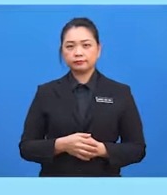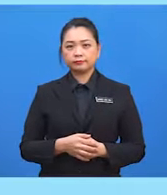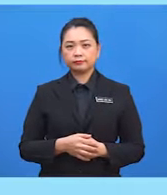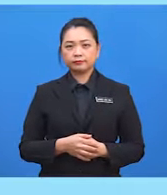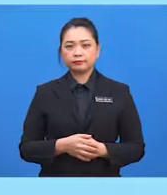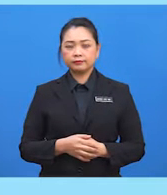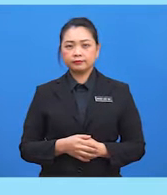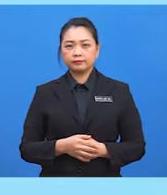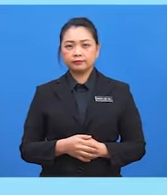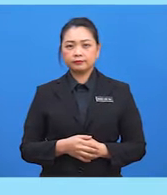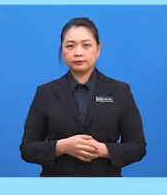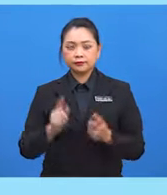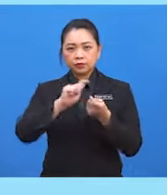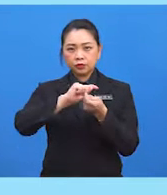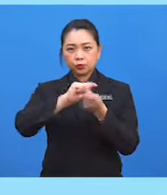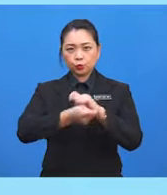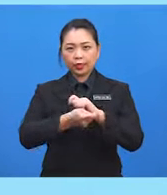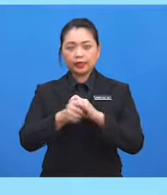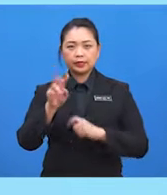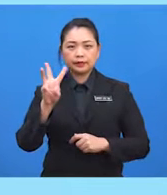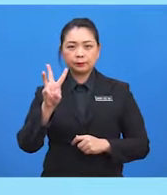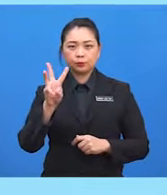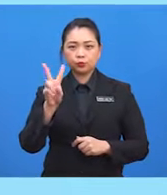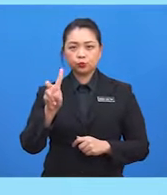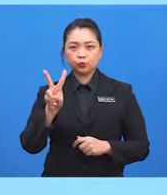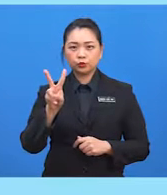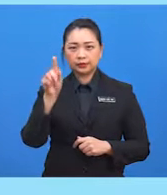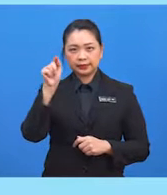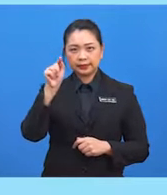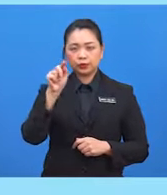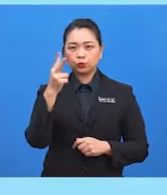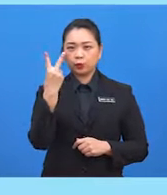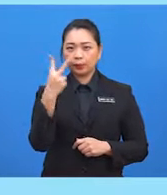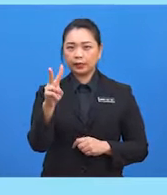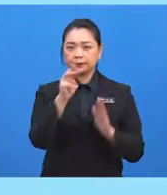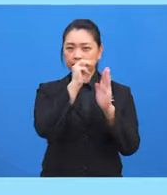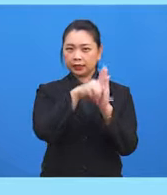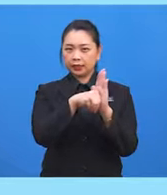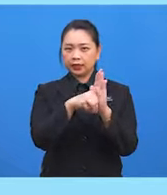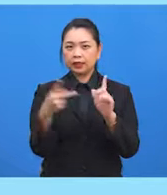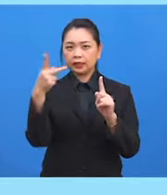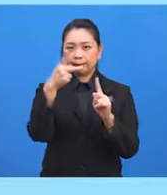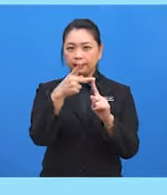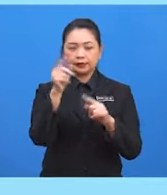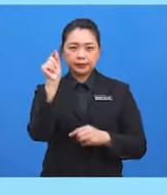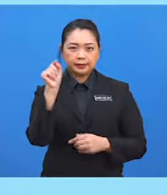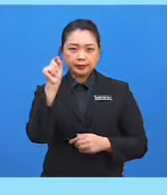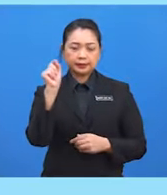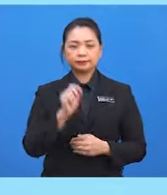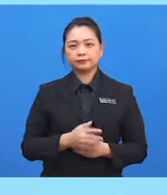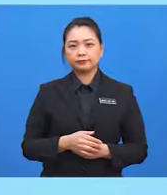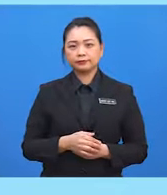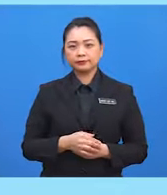tukarkan 62 darjah 12 minit kepada darjah. Kita